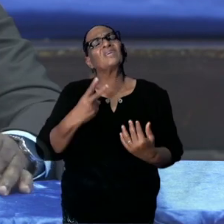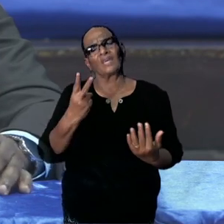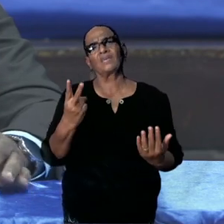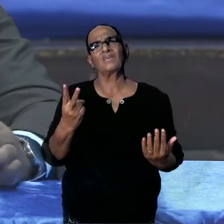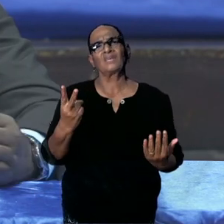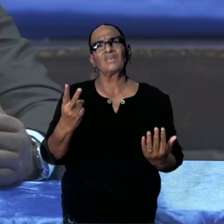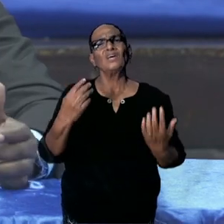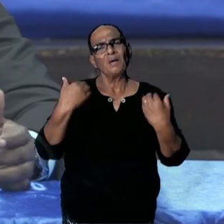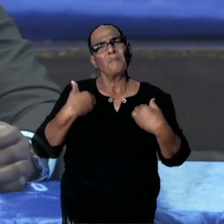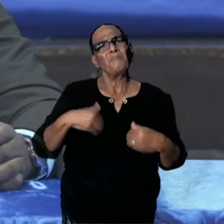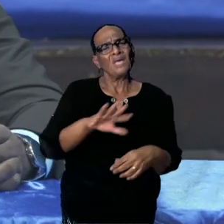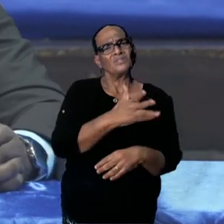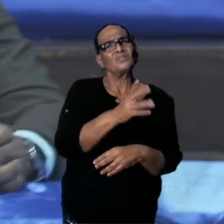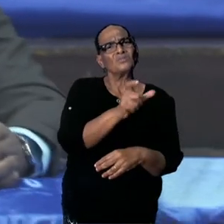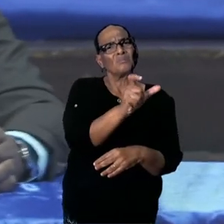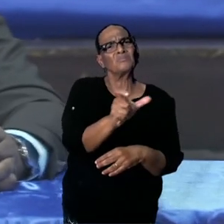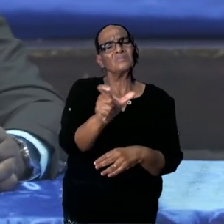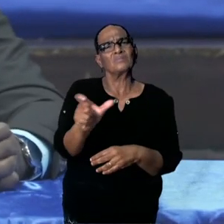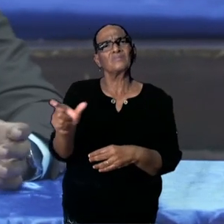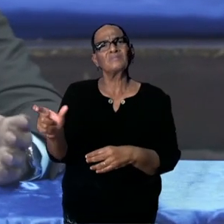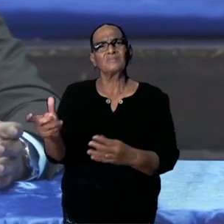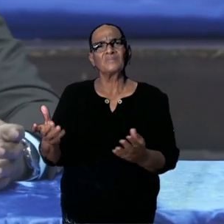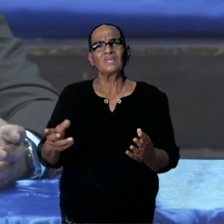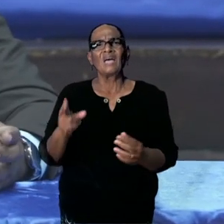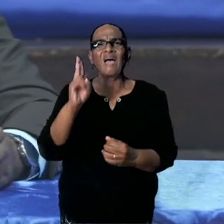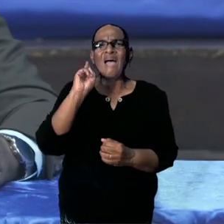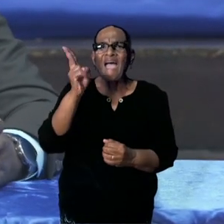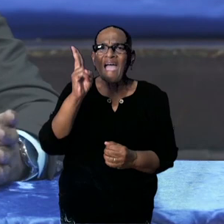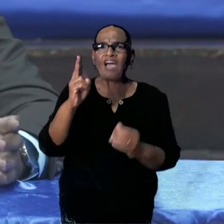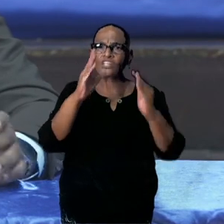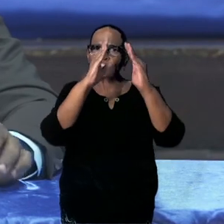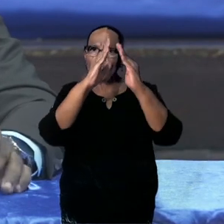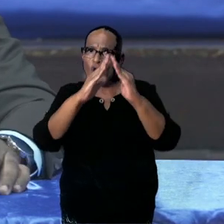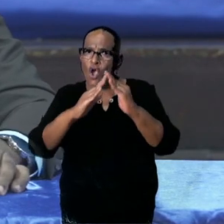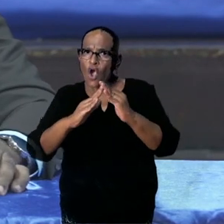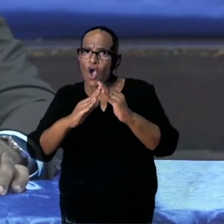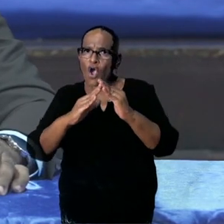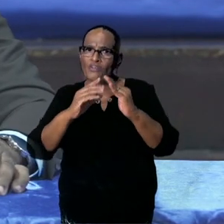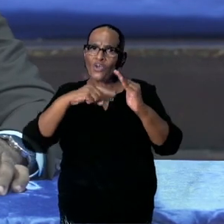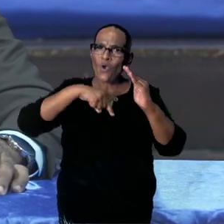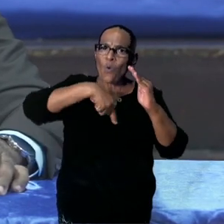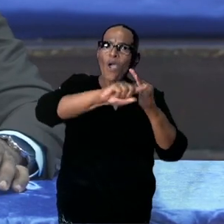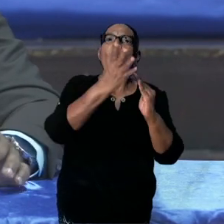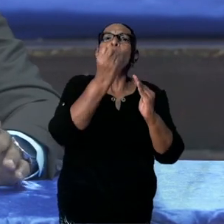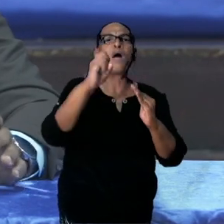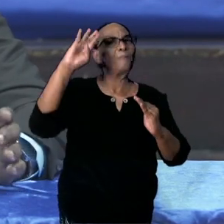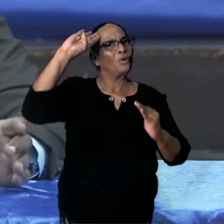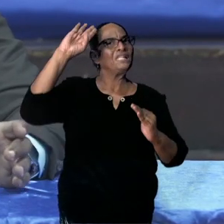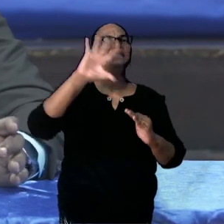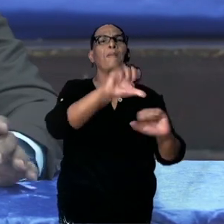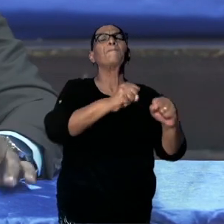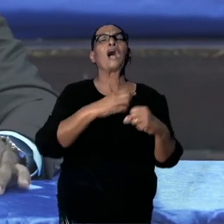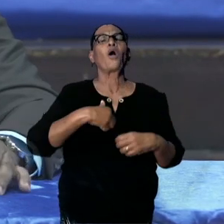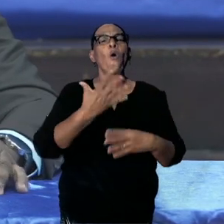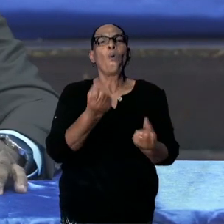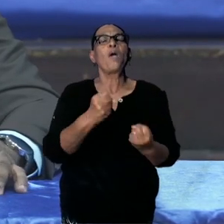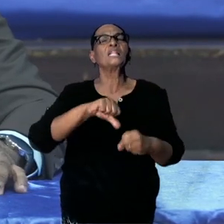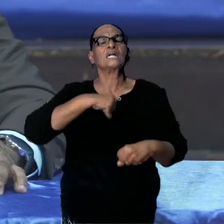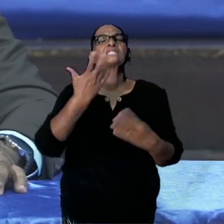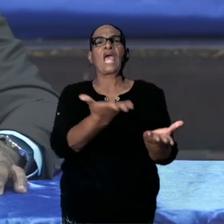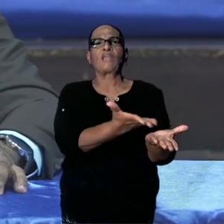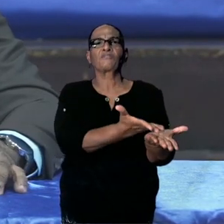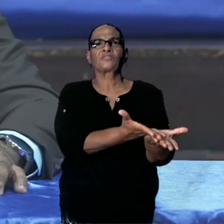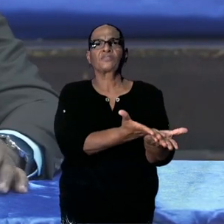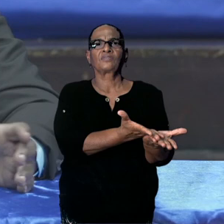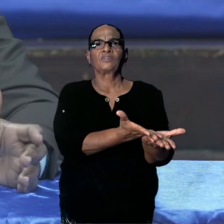Kijk, bepaalde mensen die echt uit huis gaan om opgepakt te worden door de politie. Om daar de avond door te brengen.